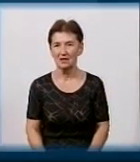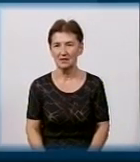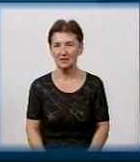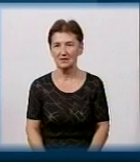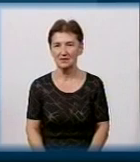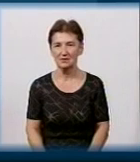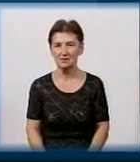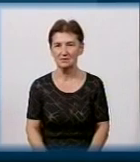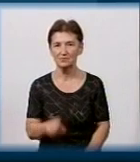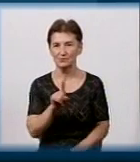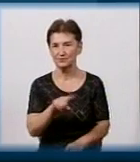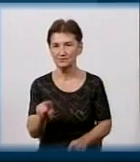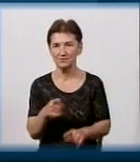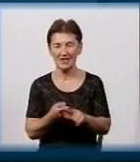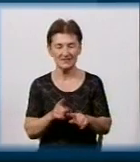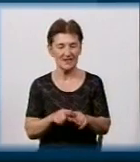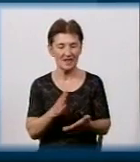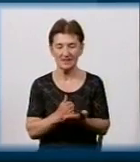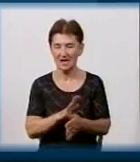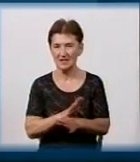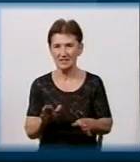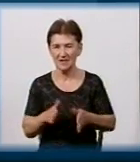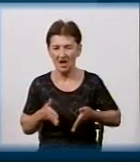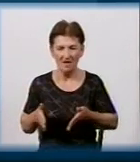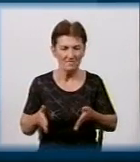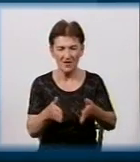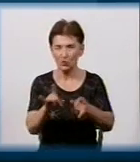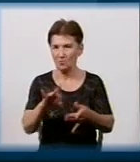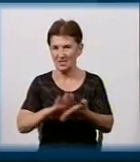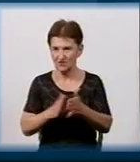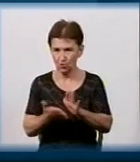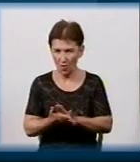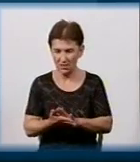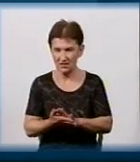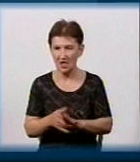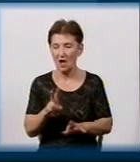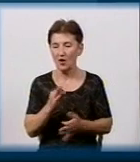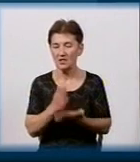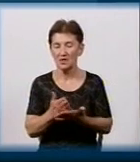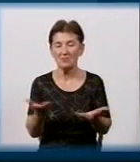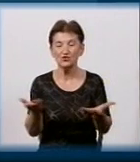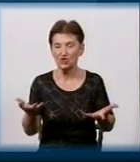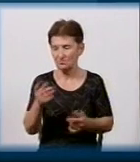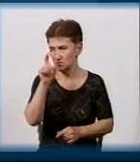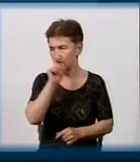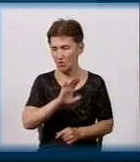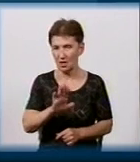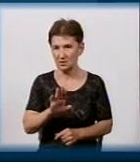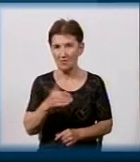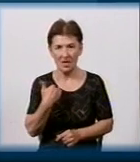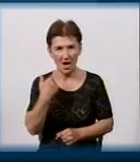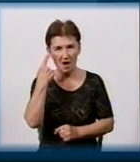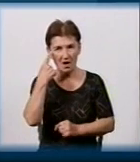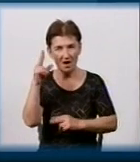Це не є виходом із ситуації, але і не є чимось непоганим. Я вважаю, що